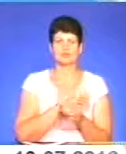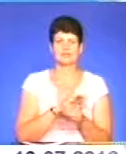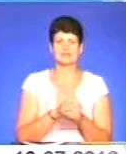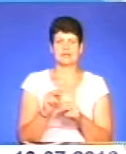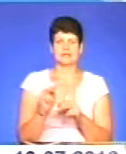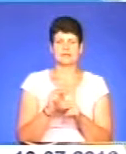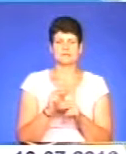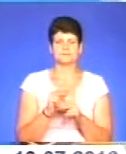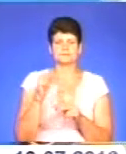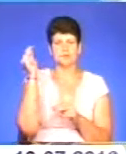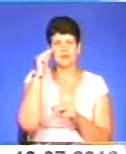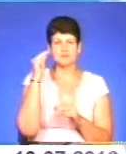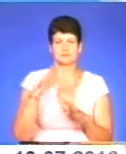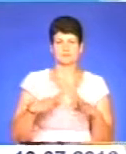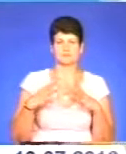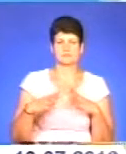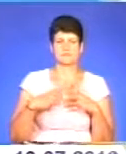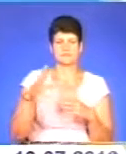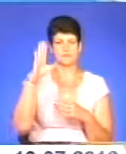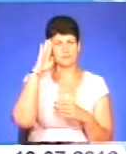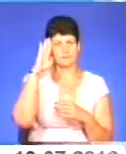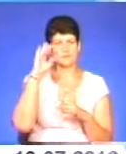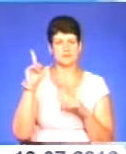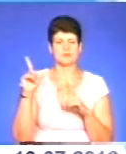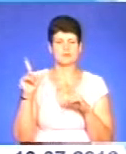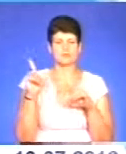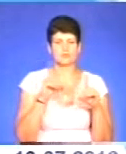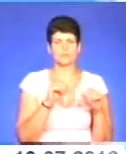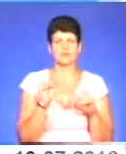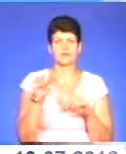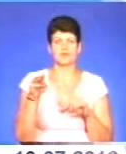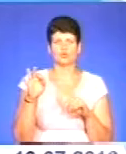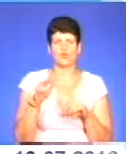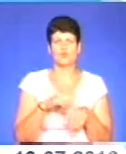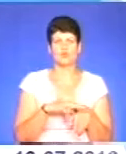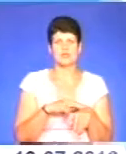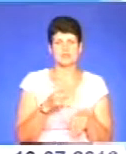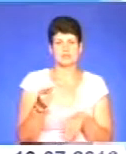тренувань і бійців, які будуть їхати в АТО, і поліції Тернопільщини. перегляд!